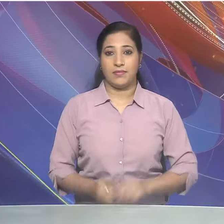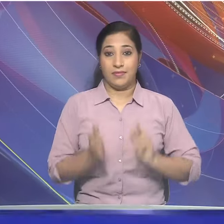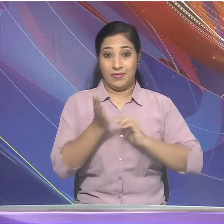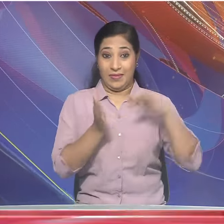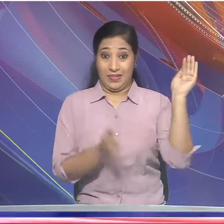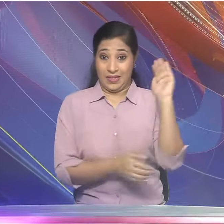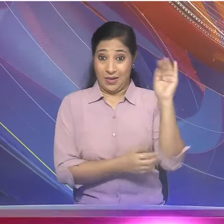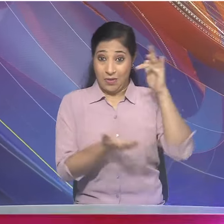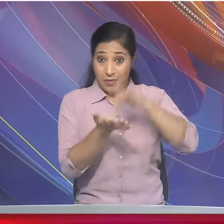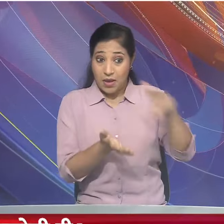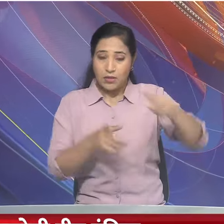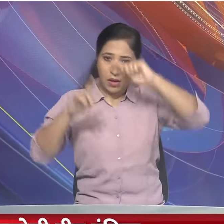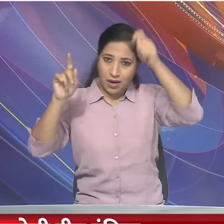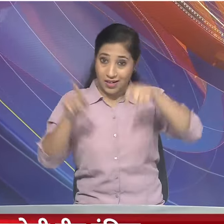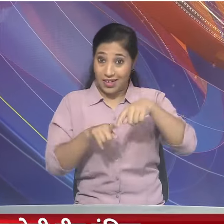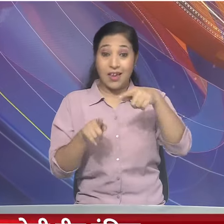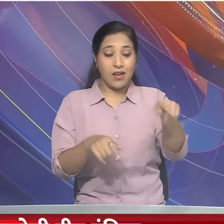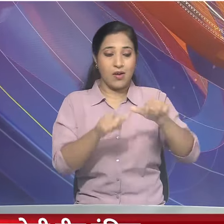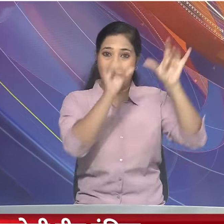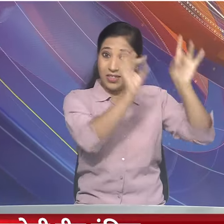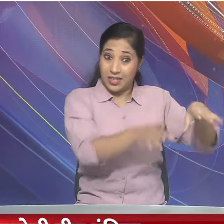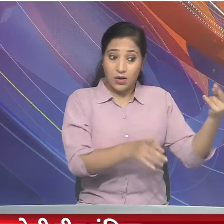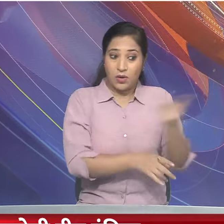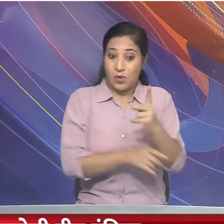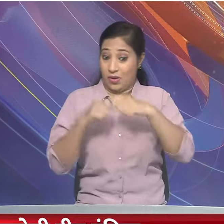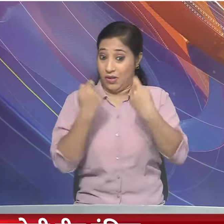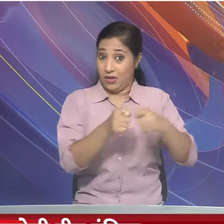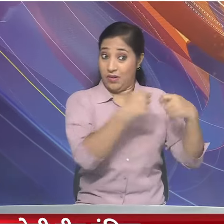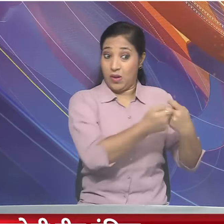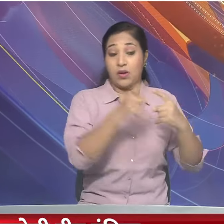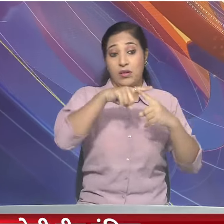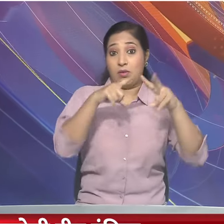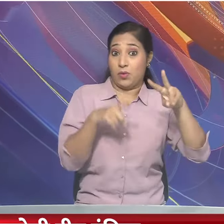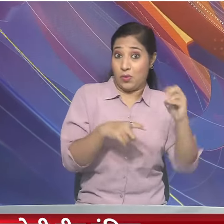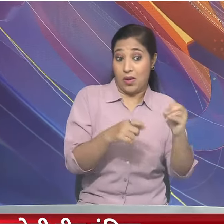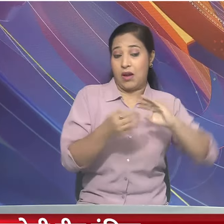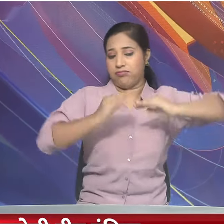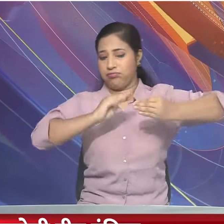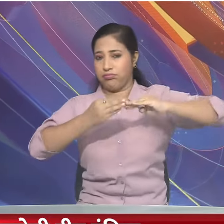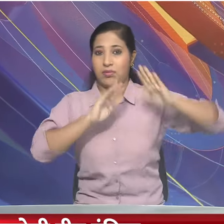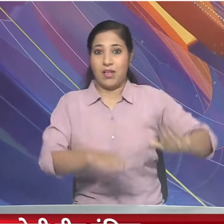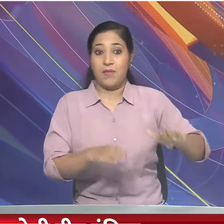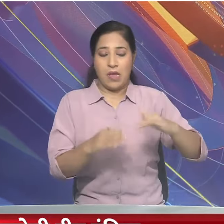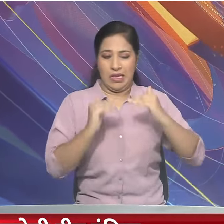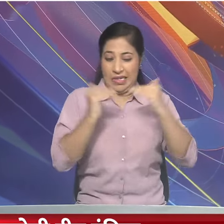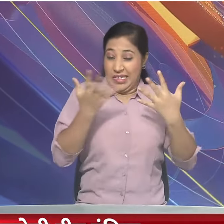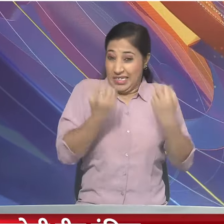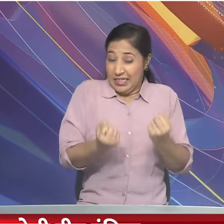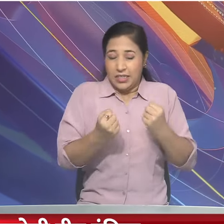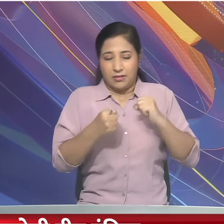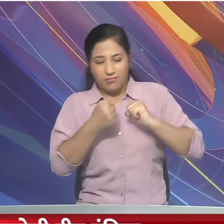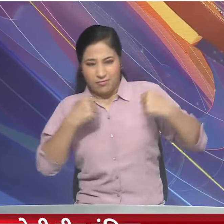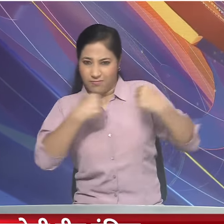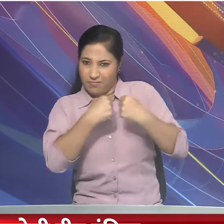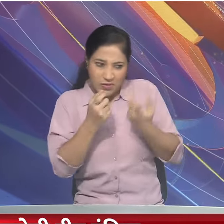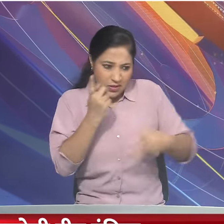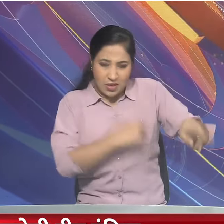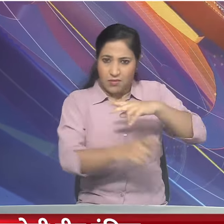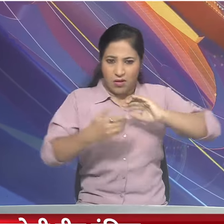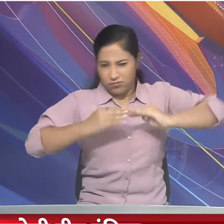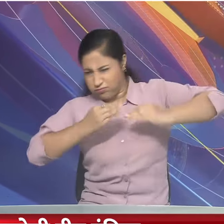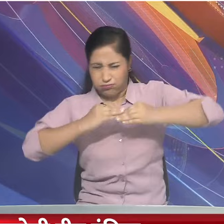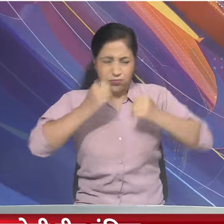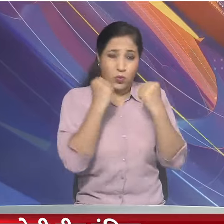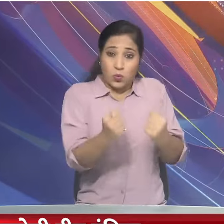नागपुर में भारत और ऑस्ट्रेलिया के बीच दूसरा टी-20 मुकाबला आज सिरीज बराबर करने के इरादे से मैदान पर उत्रेगी